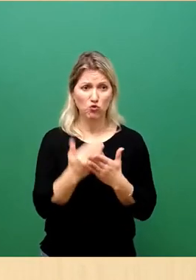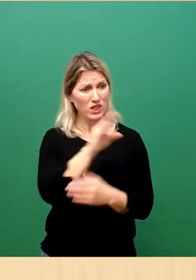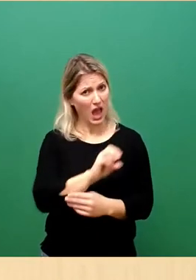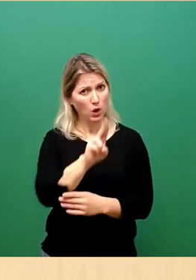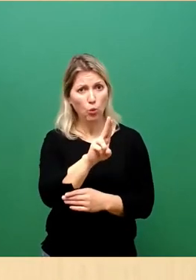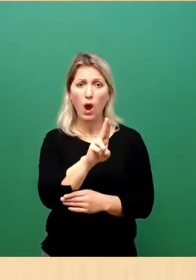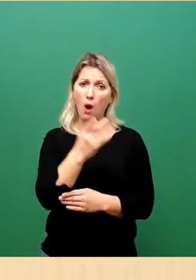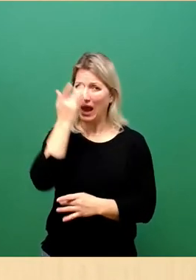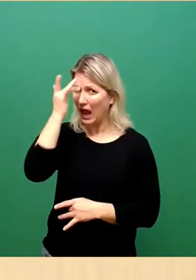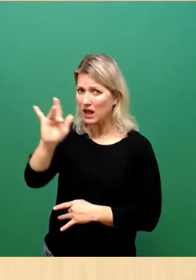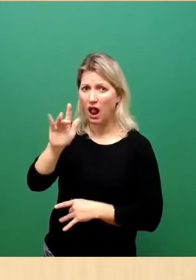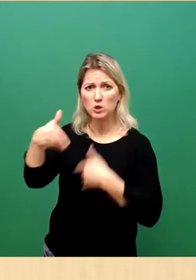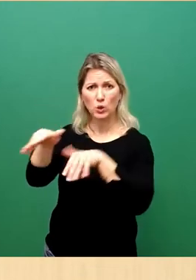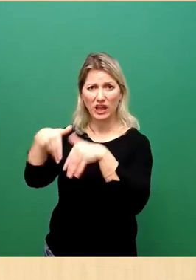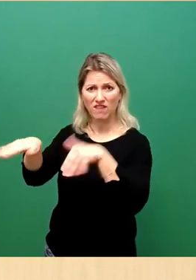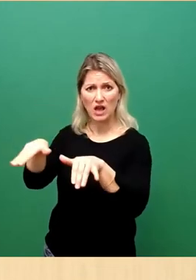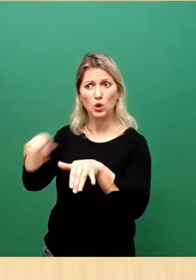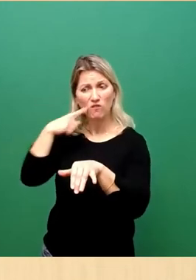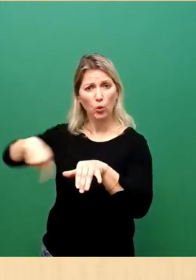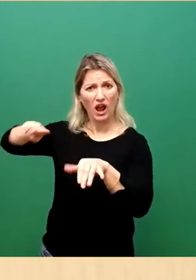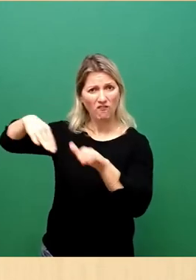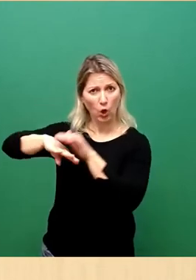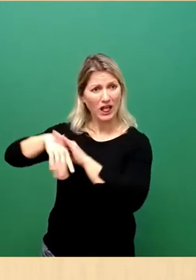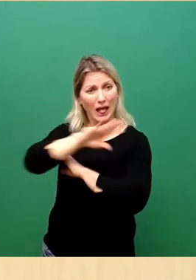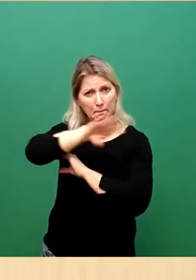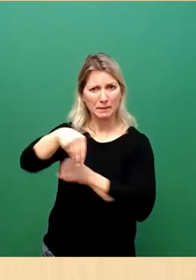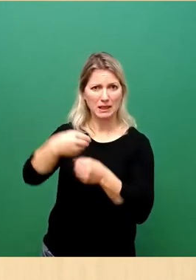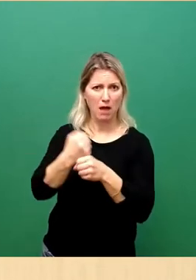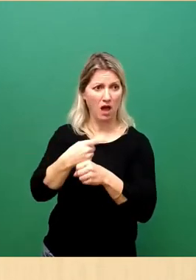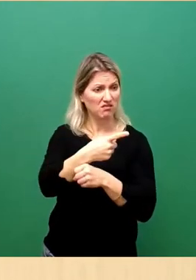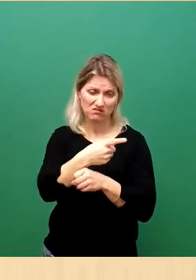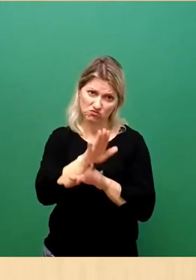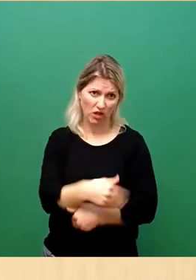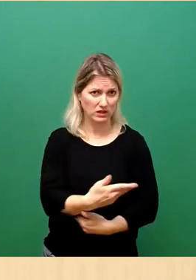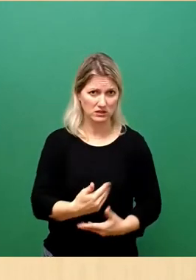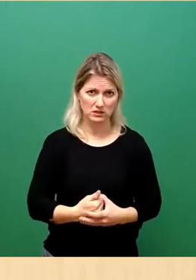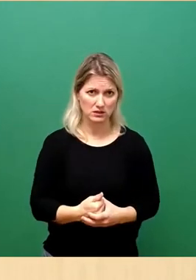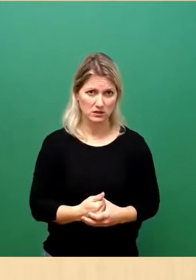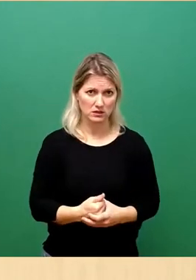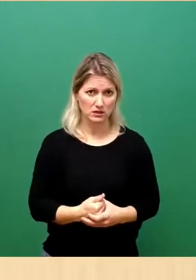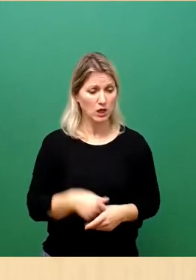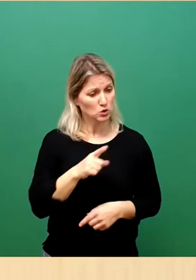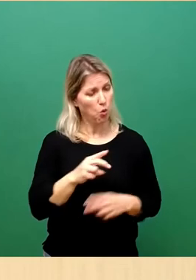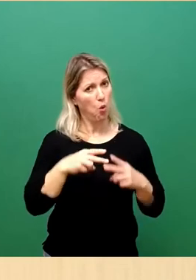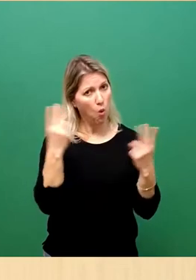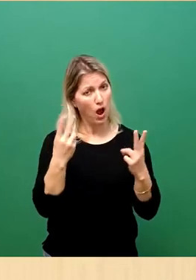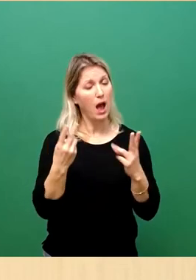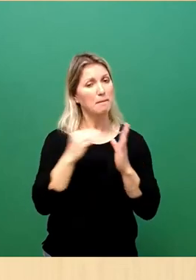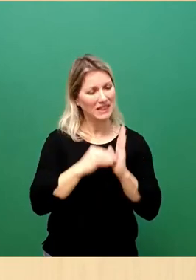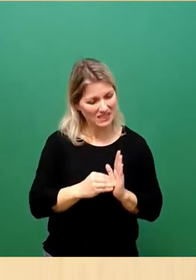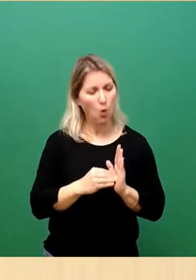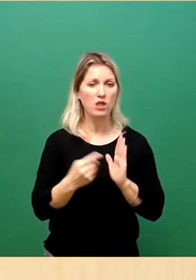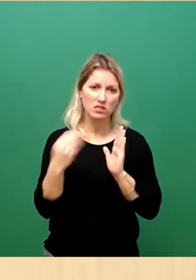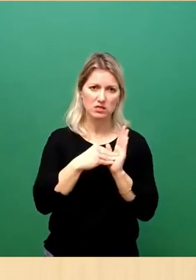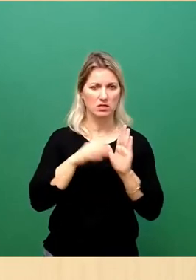illegaler Zurückweisung von Flüchtlingen beteiligt ist. Und das ist eine Schande. Und das kann man und muss man in einer Petition auch ansprechen.